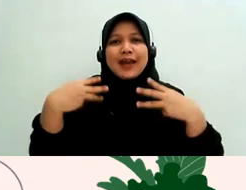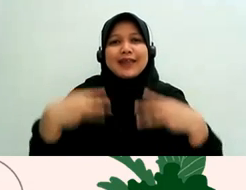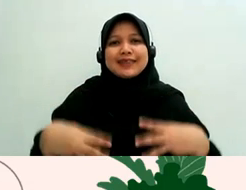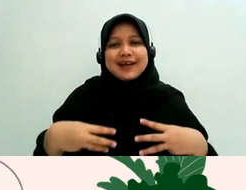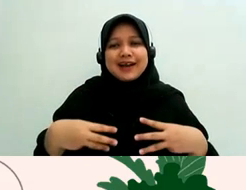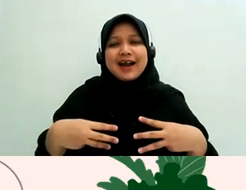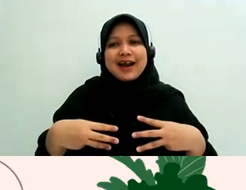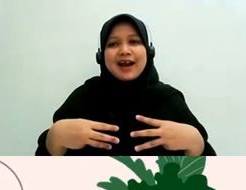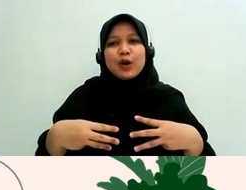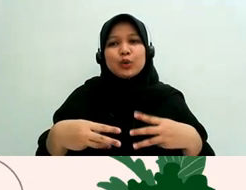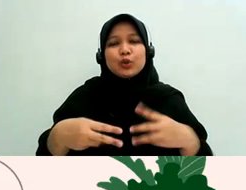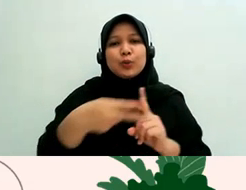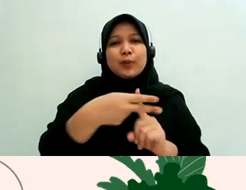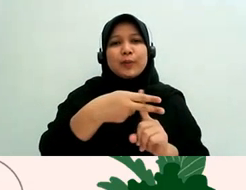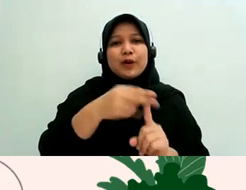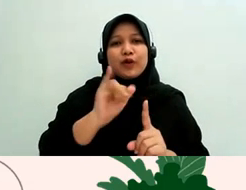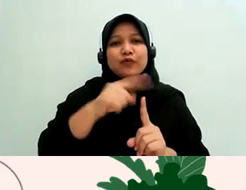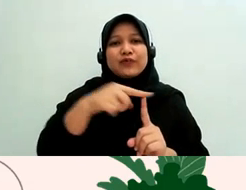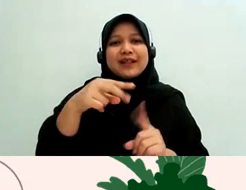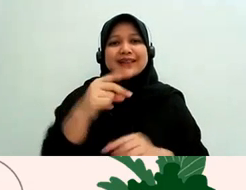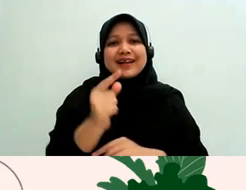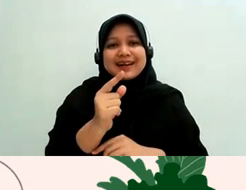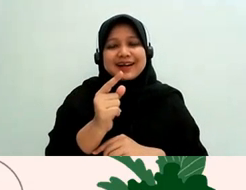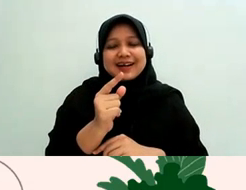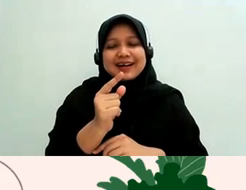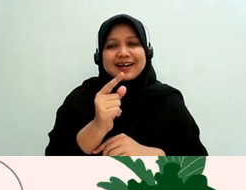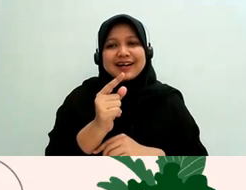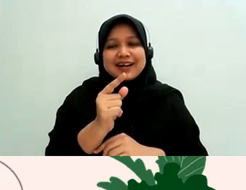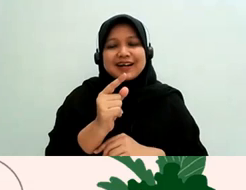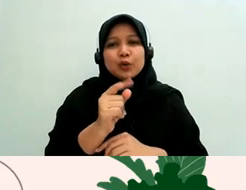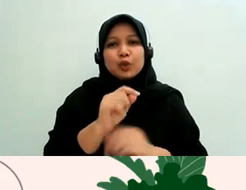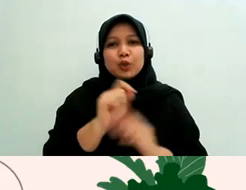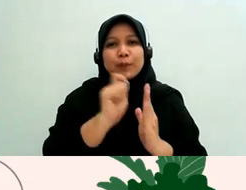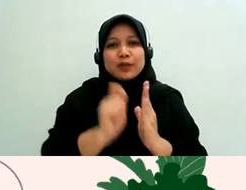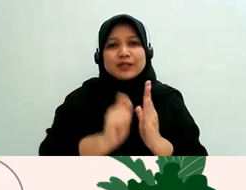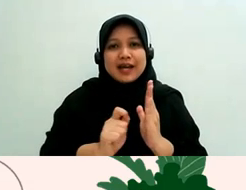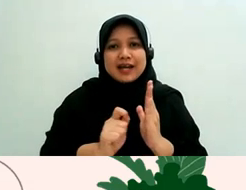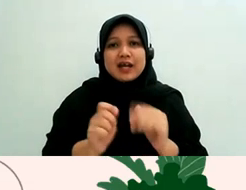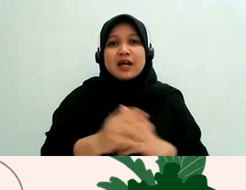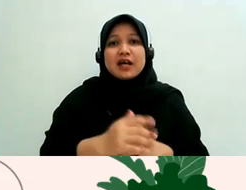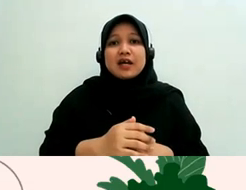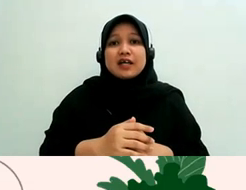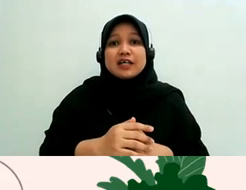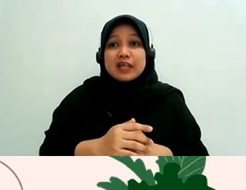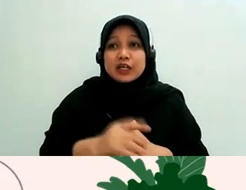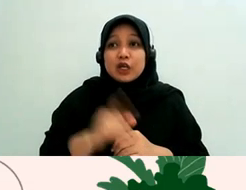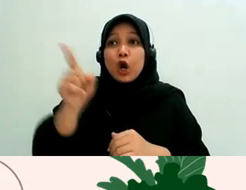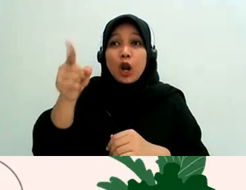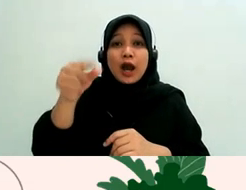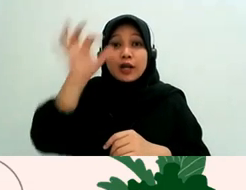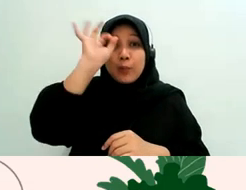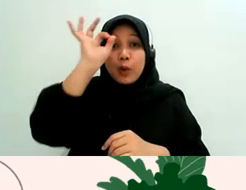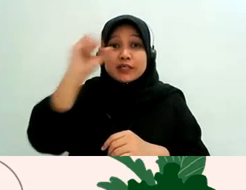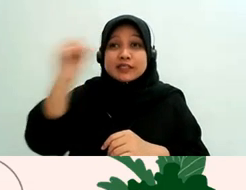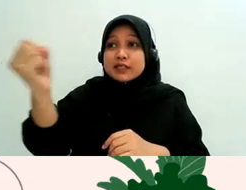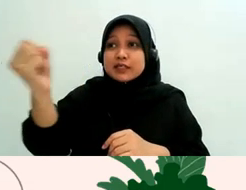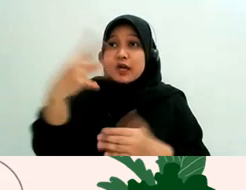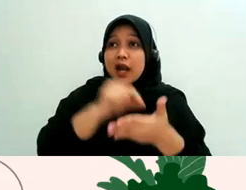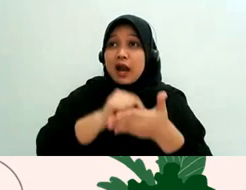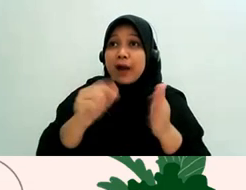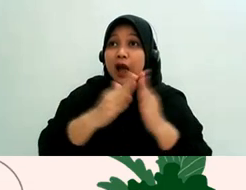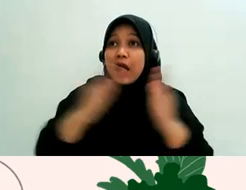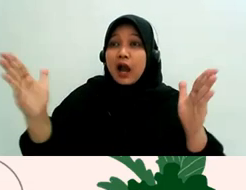rilis tersebut gitu jadi ya teman-teman solider jangan ikut-ikutan ngebutin nama lengkap walaupun di dalam